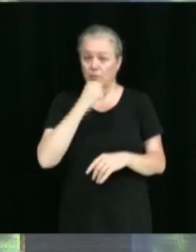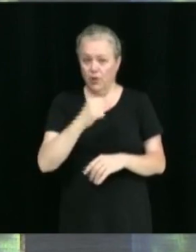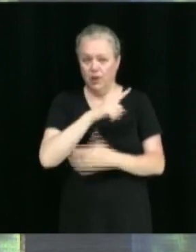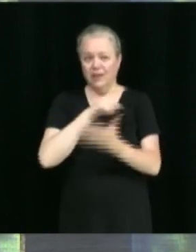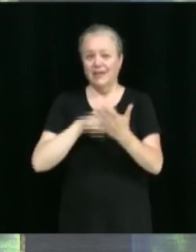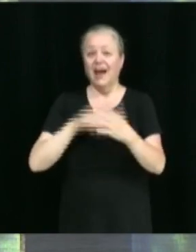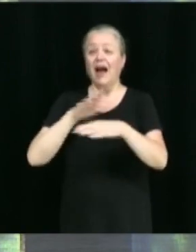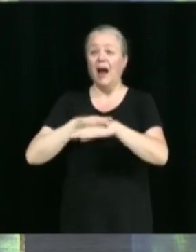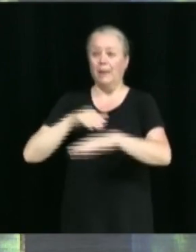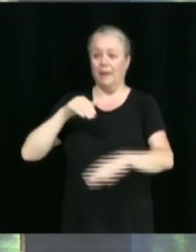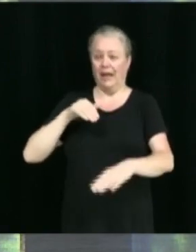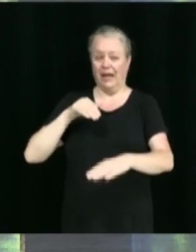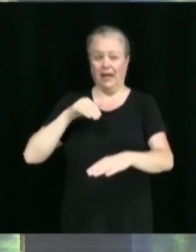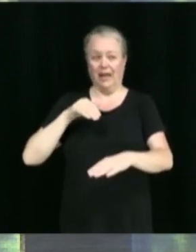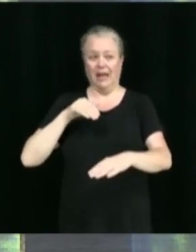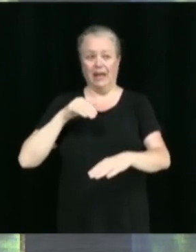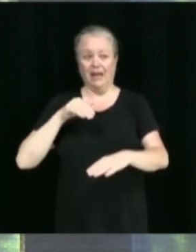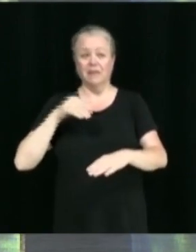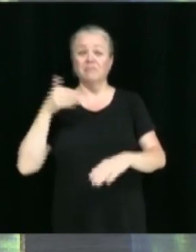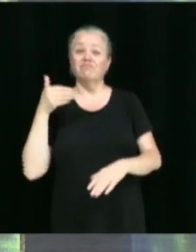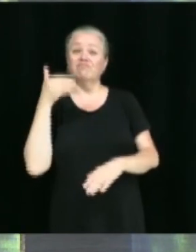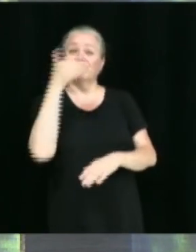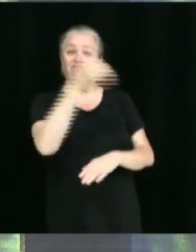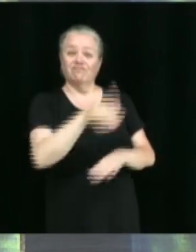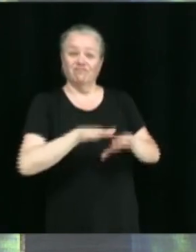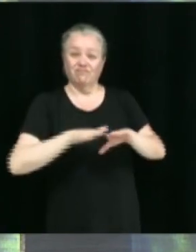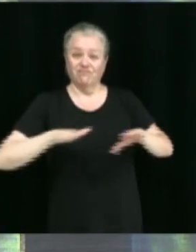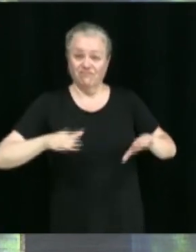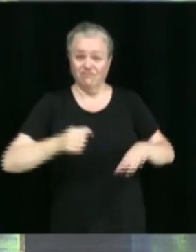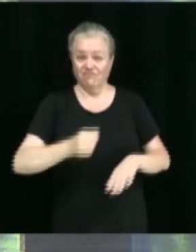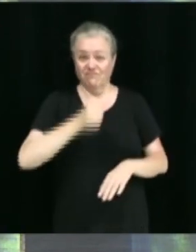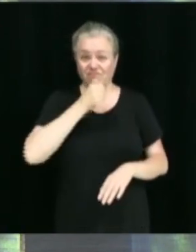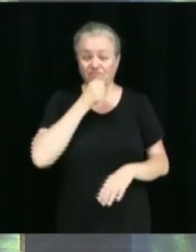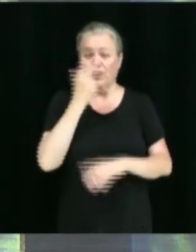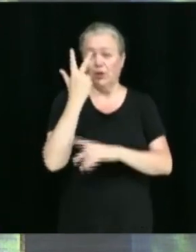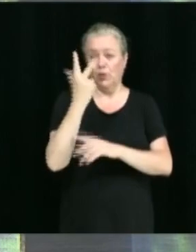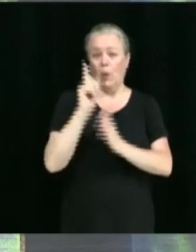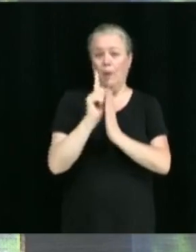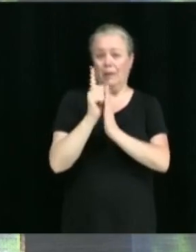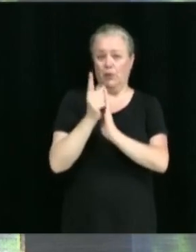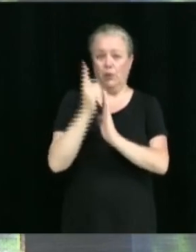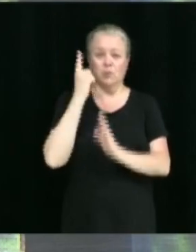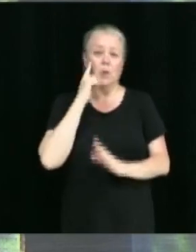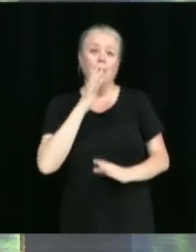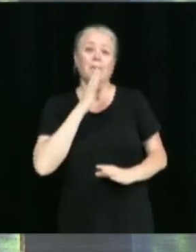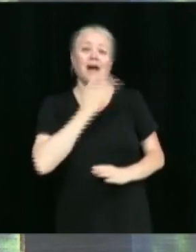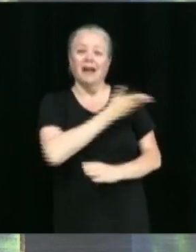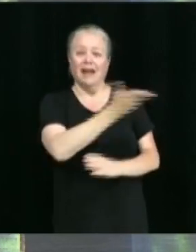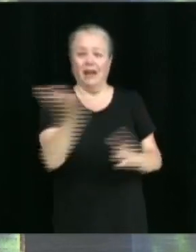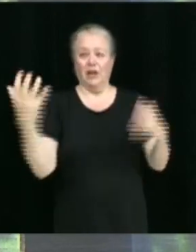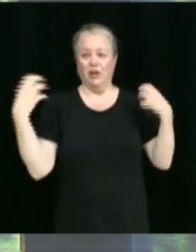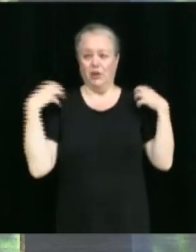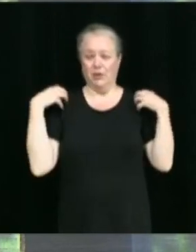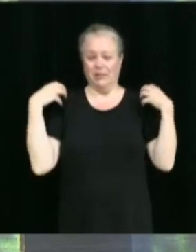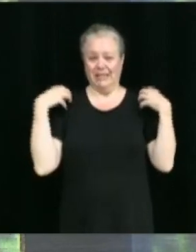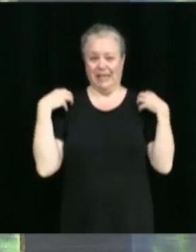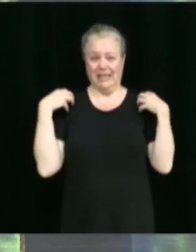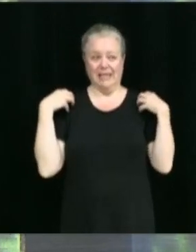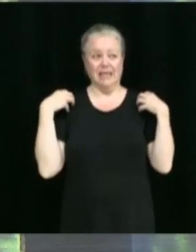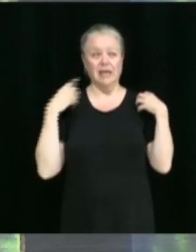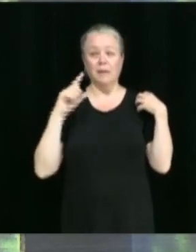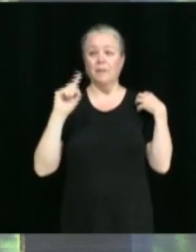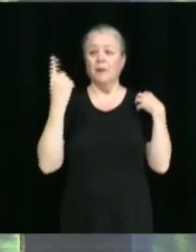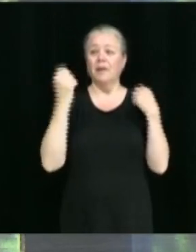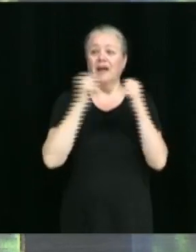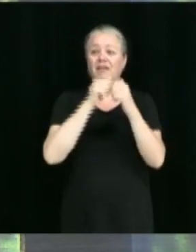nom sera nommé, on vous hérite à vous présenter à l'avant. Vous avez un trois minutes pour vous adresser aux Français. Nous allons débuter